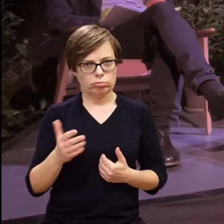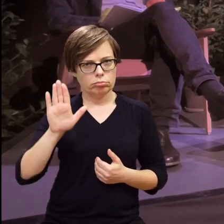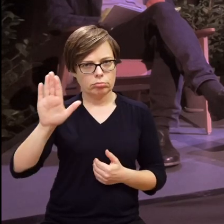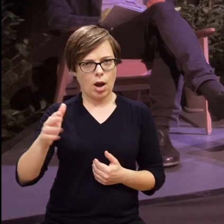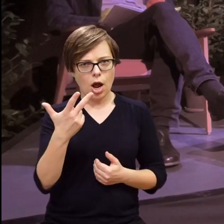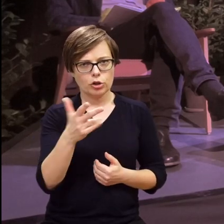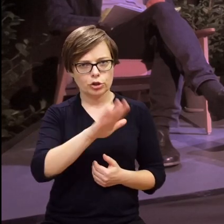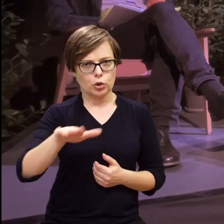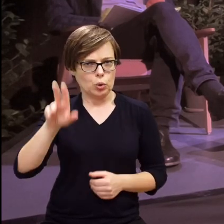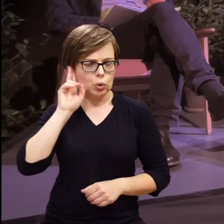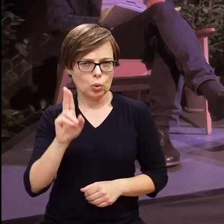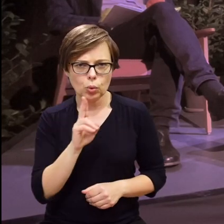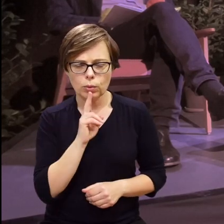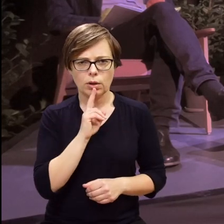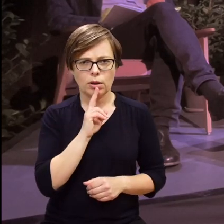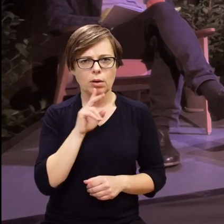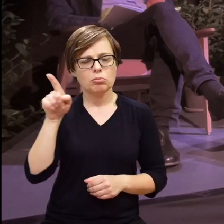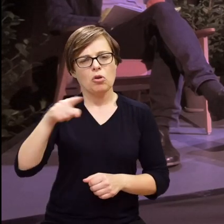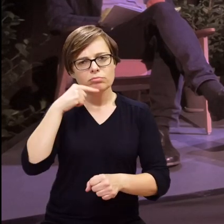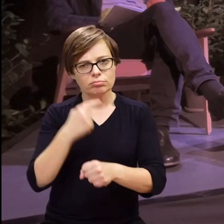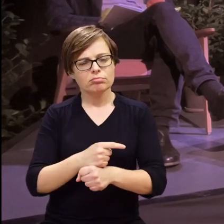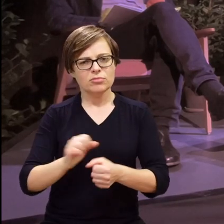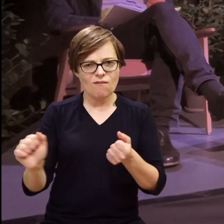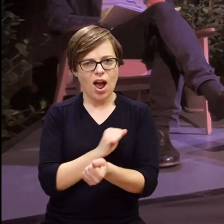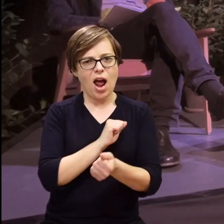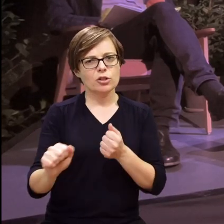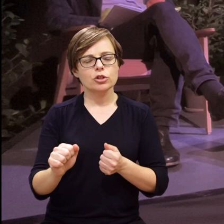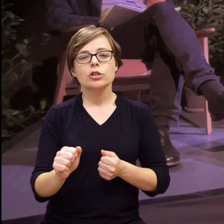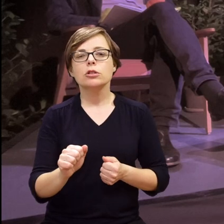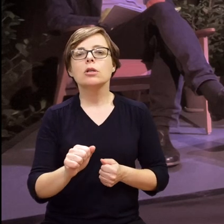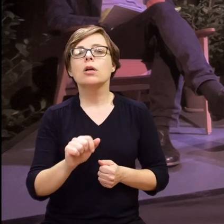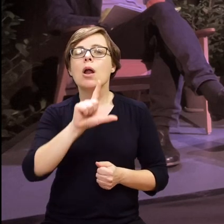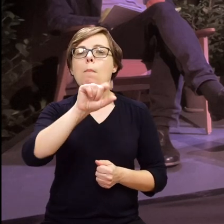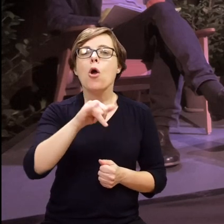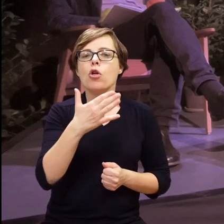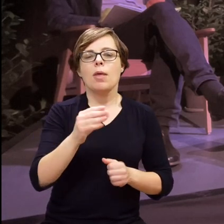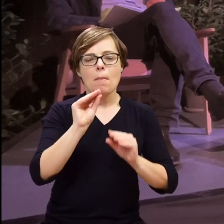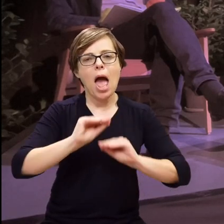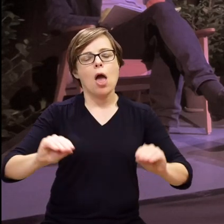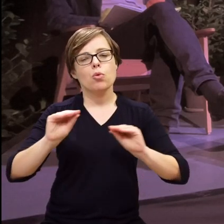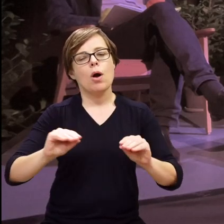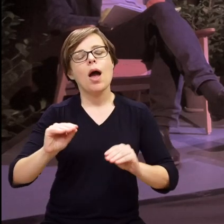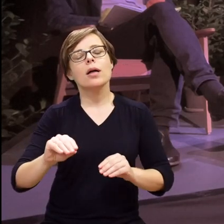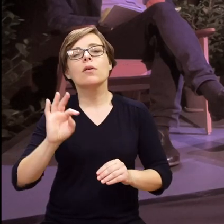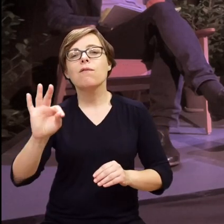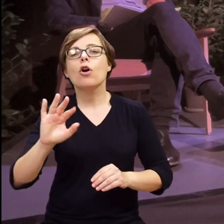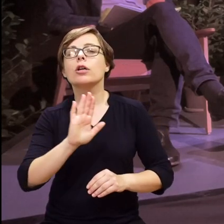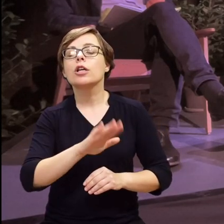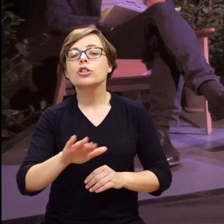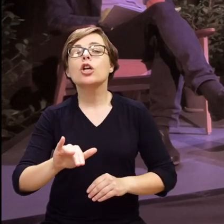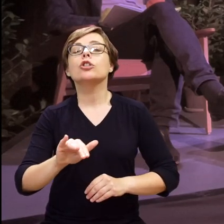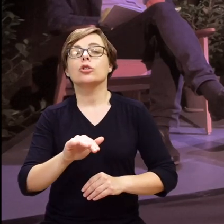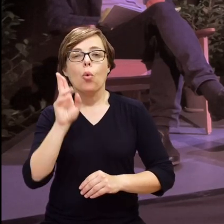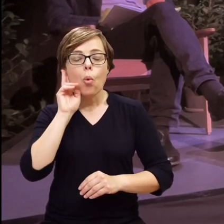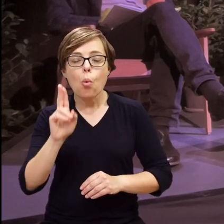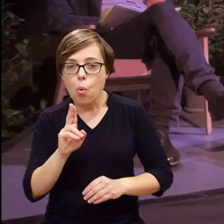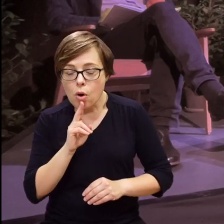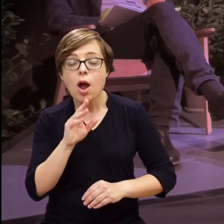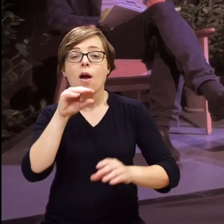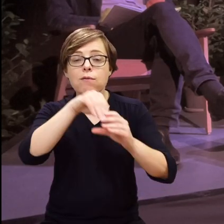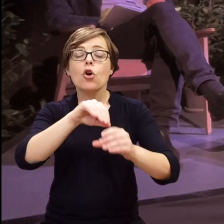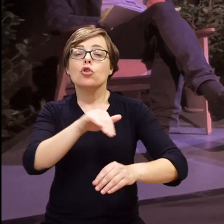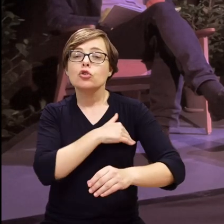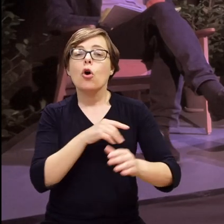którzy mają troje głuchych dzieci, zawalczyć o prawo do edukacji w polskim języku migowym dla swoich dzieci w szkole dla dzieci